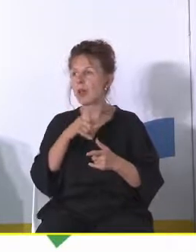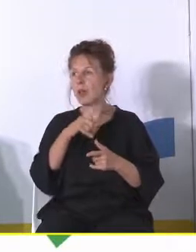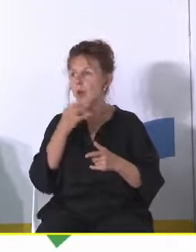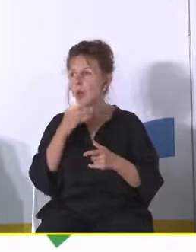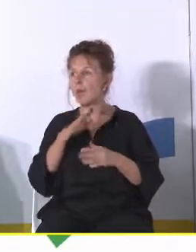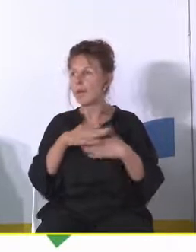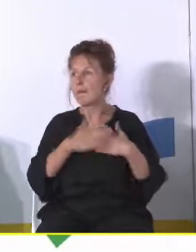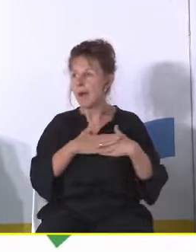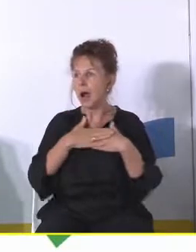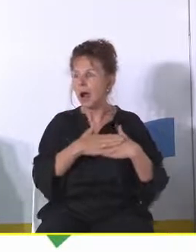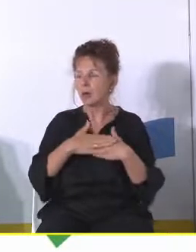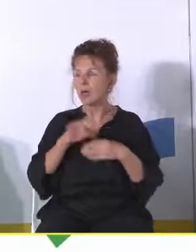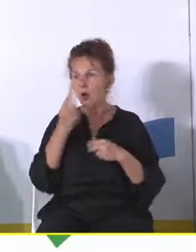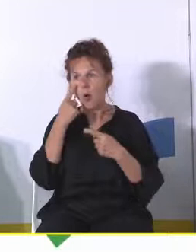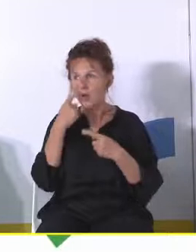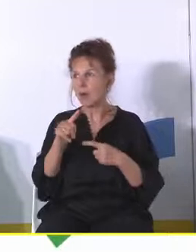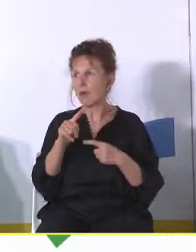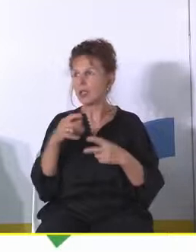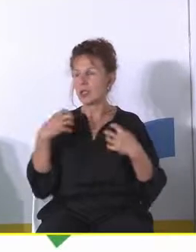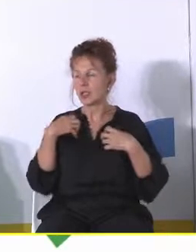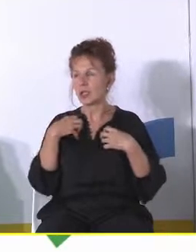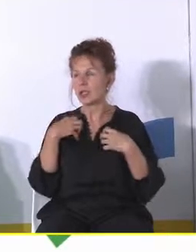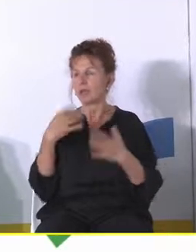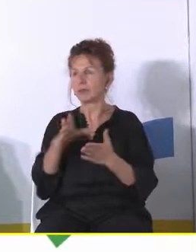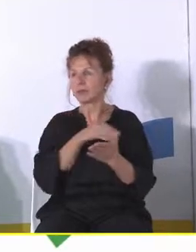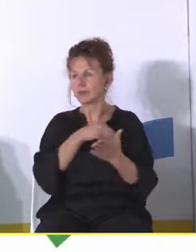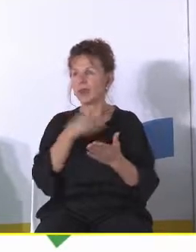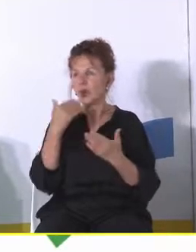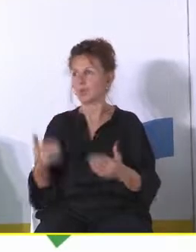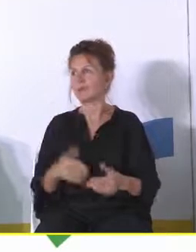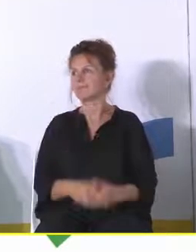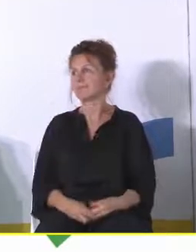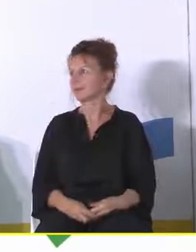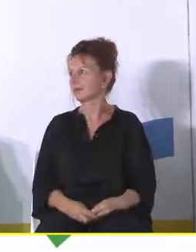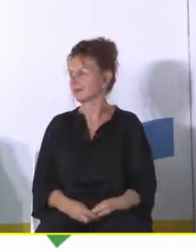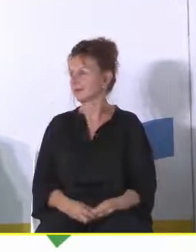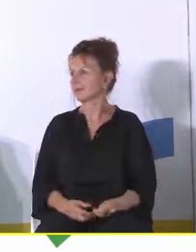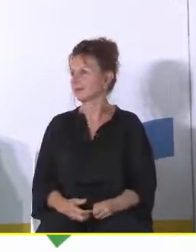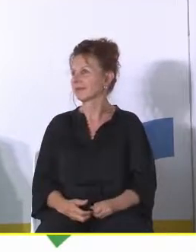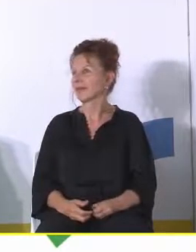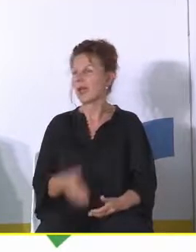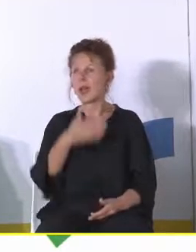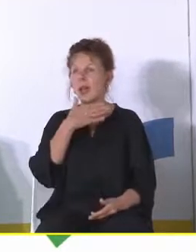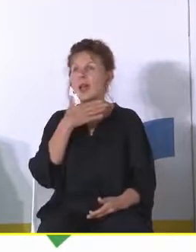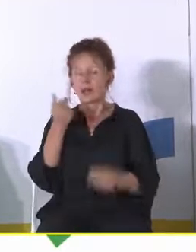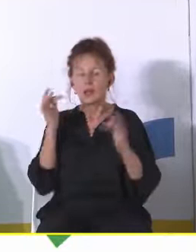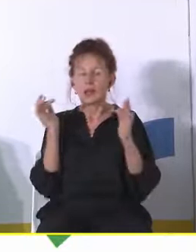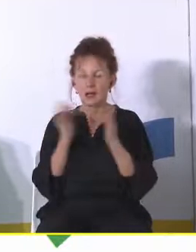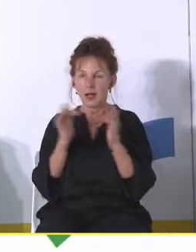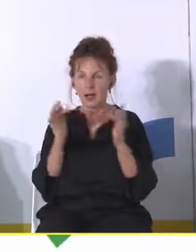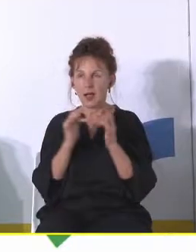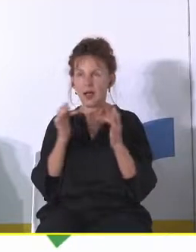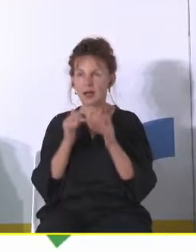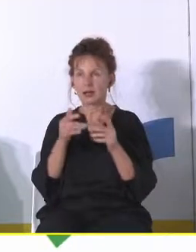małżeństw co zauważyłem skrzętnie z życia w jedne Dziękuję Tak jest myślę, że nie ma tutaj się z czym nie